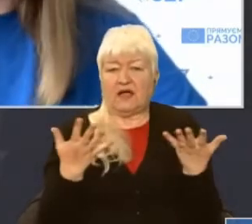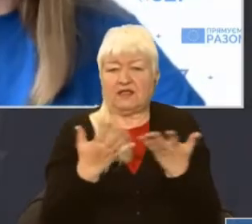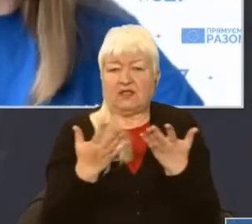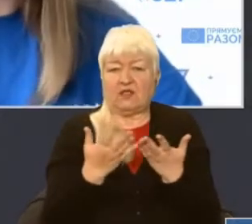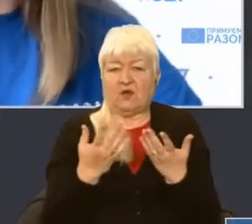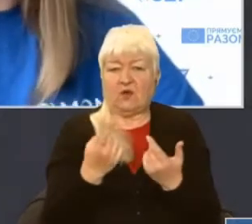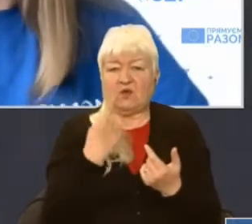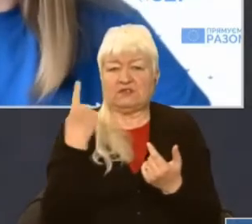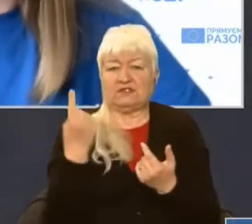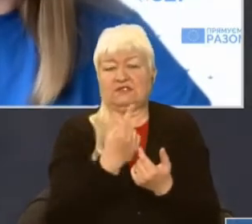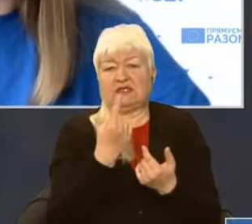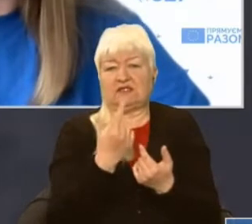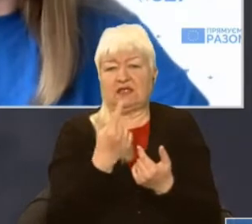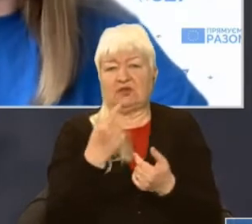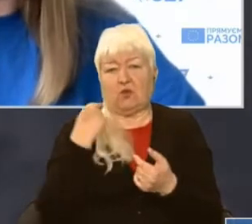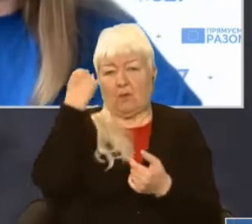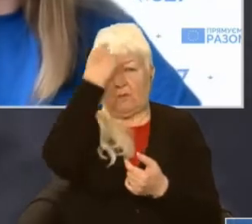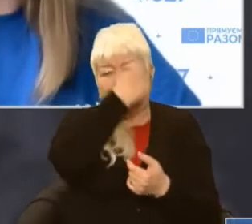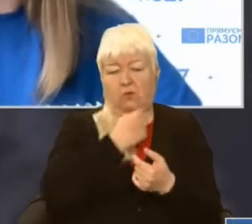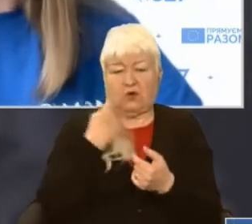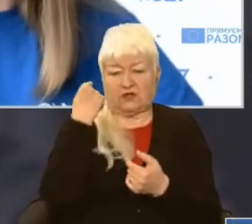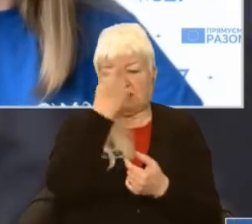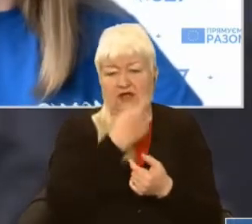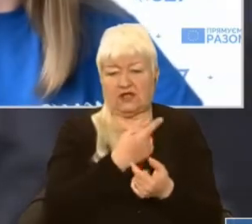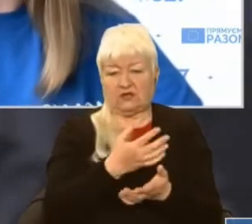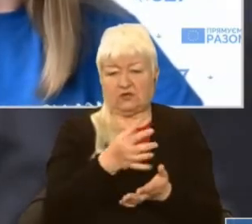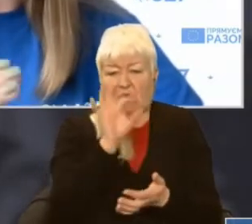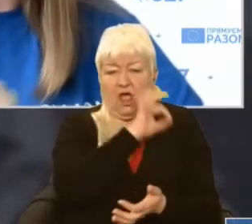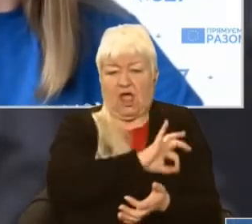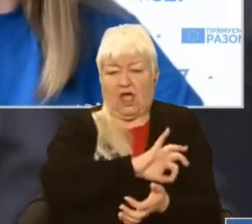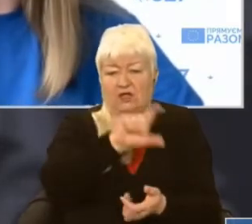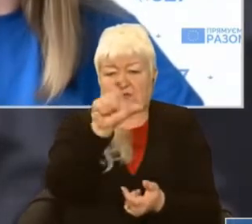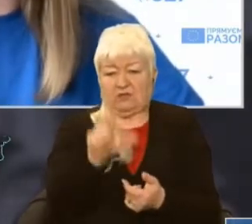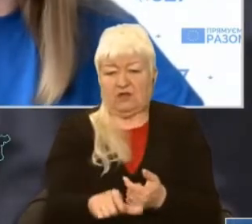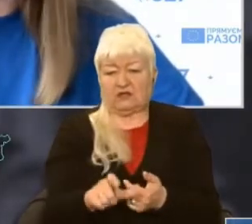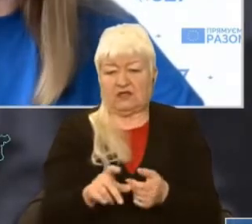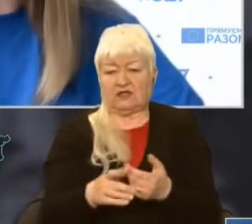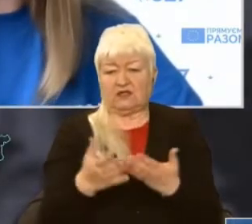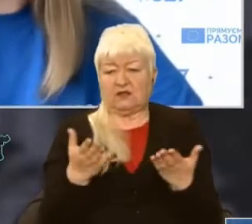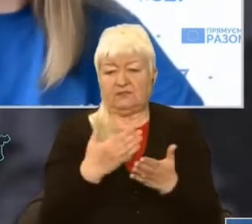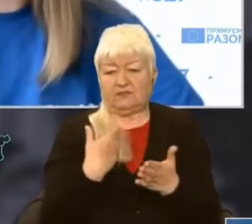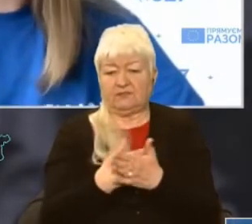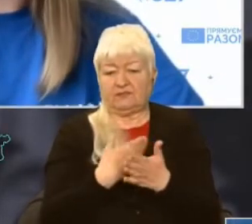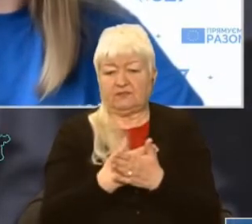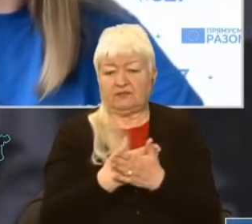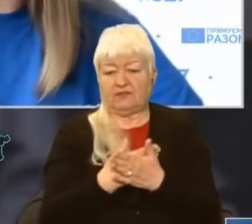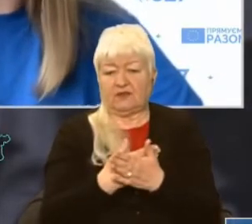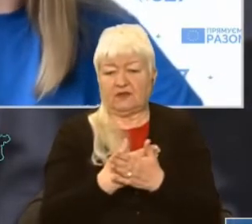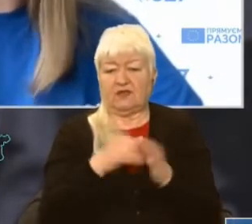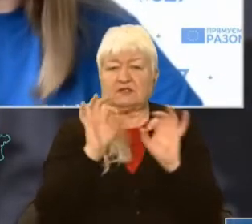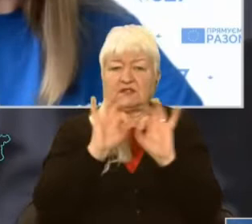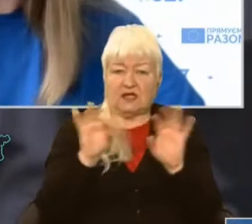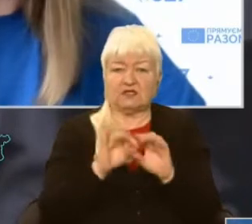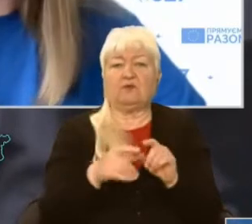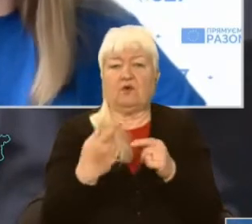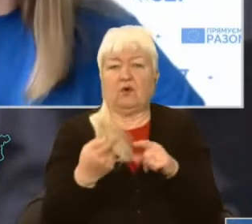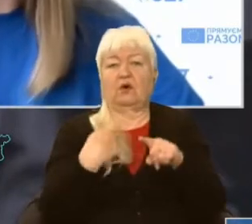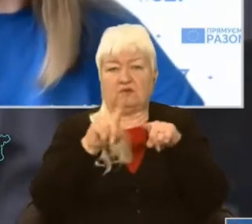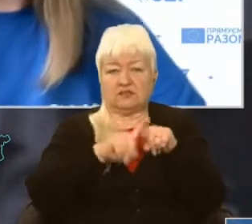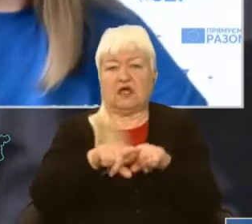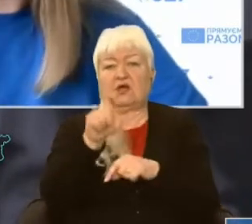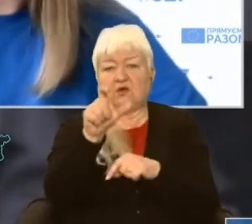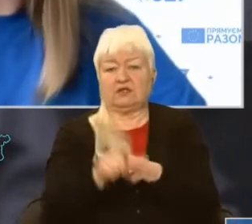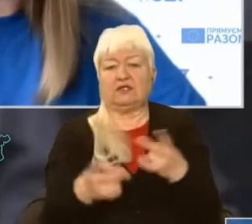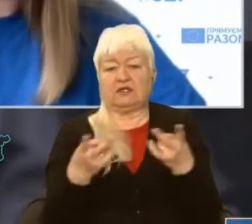вербувальника, чи єдиний портрет експлуататора, по якому ми, так знаєте, як пройдемося по чек-лісту і скажемо, ага, оця людина